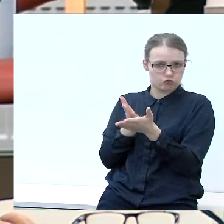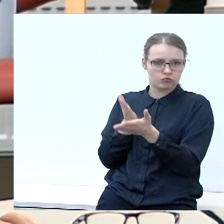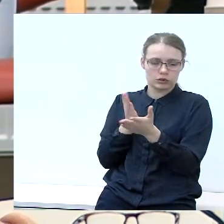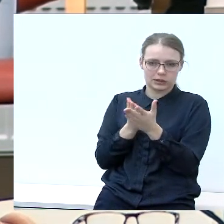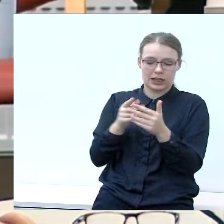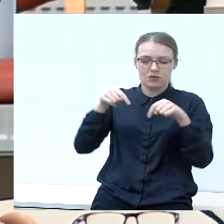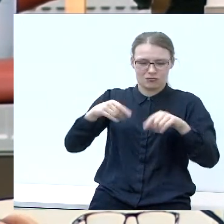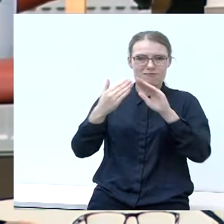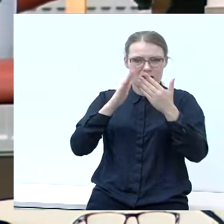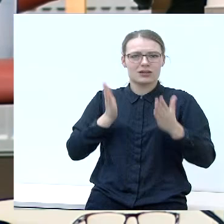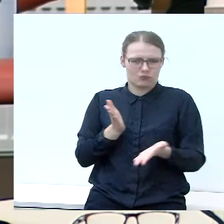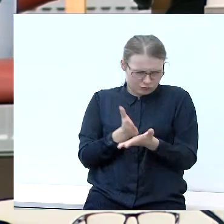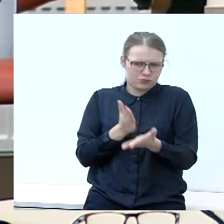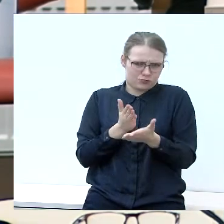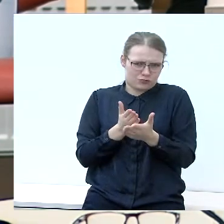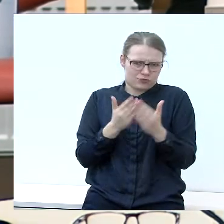kalbarioje yra.